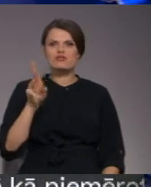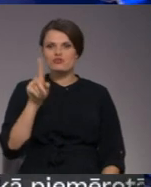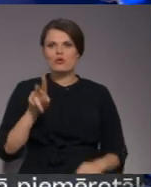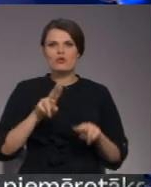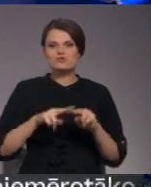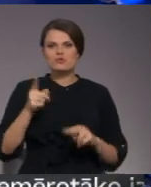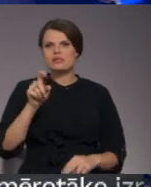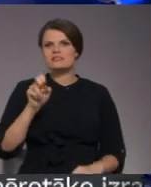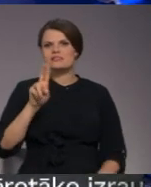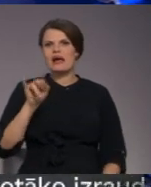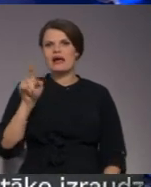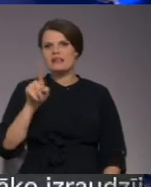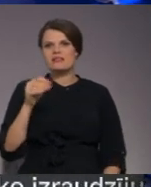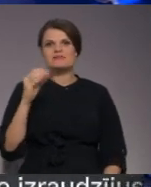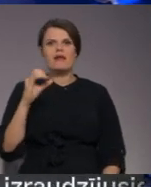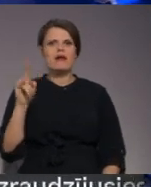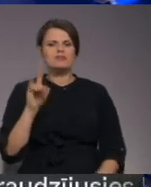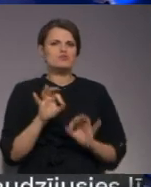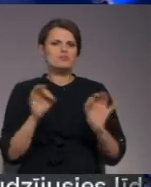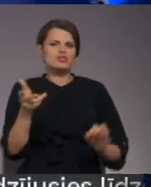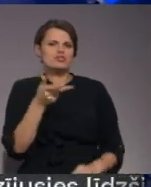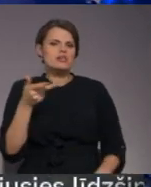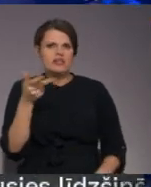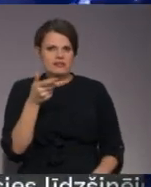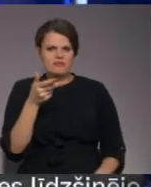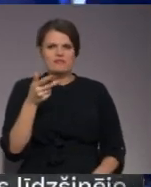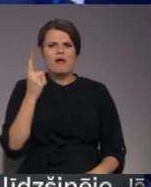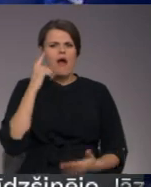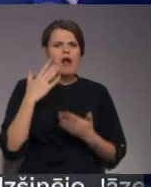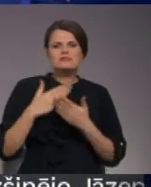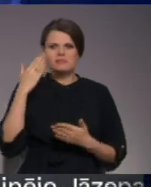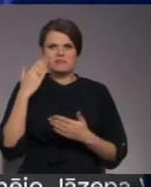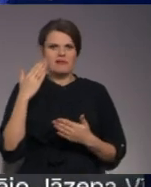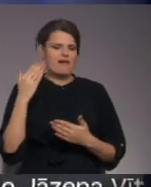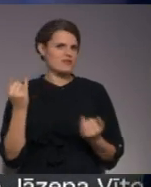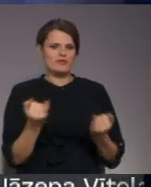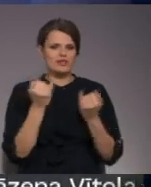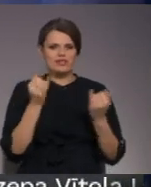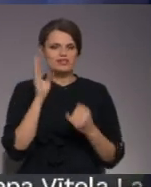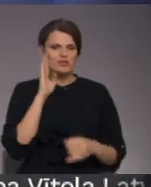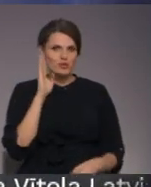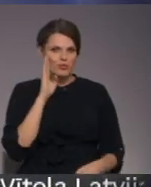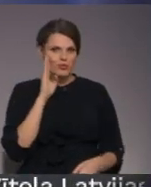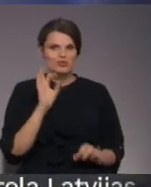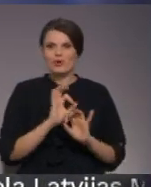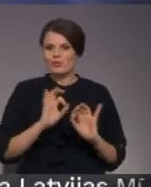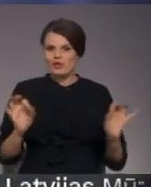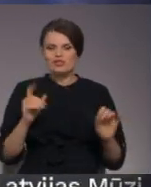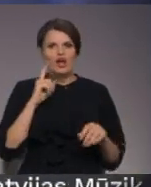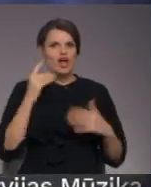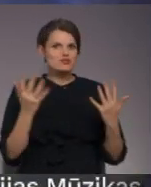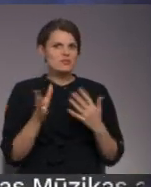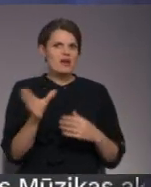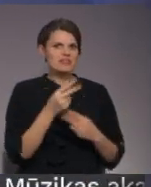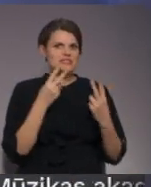Pēcis. Brīnišķīgi, trijotne, ļoti asprātīgi un azartiski čaļi. Brīnišķīgi. Un es domāju, visus